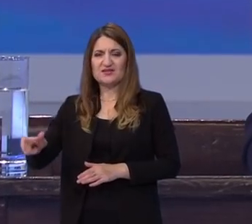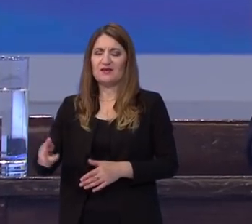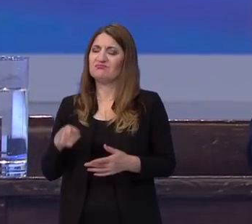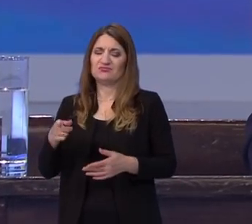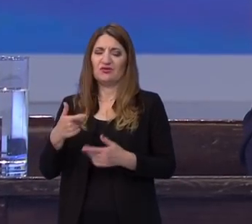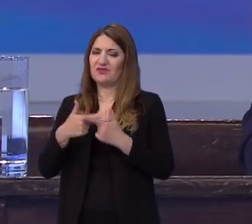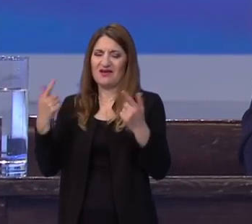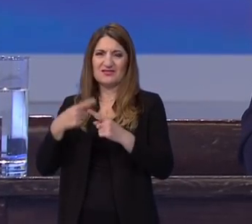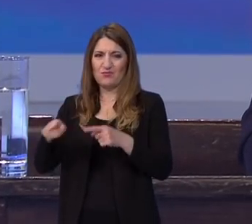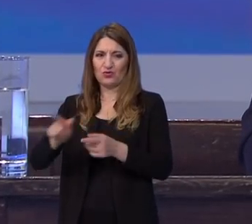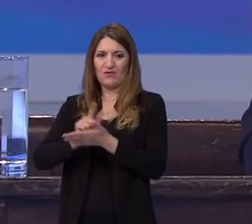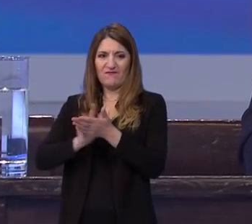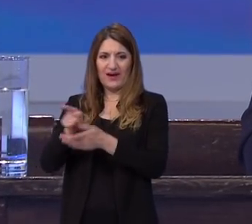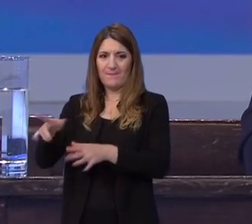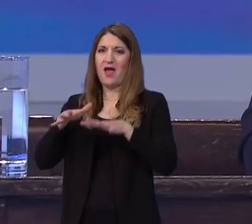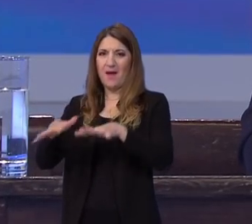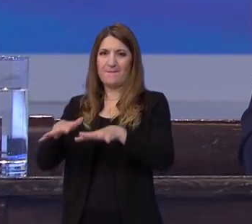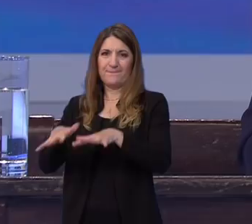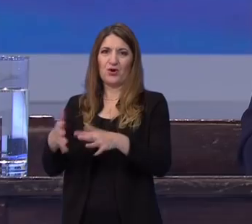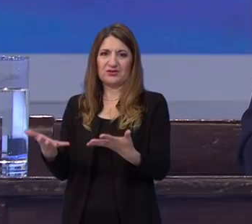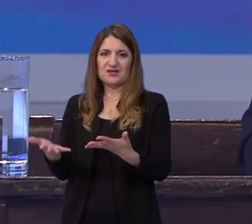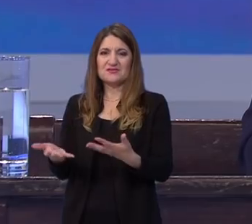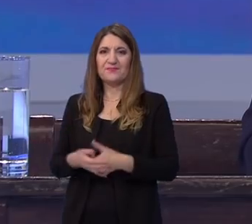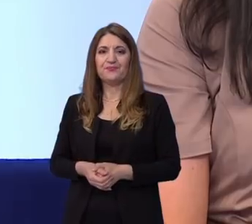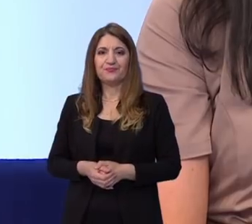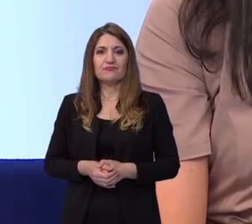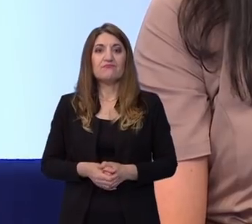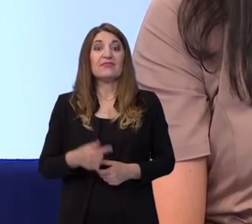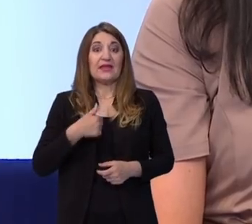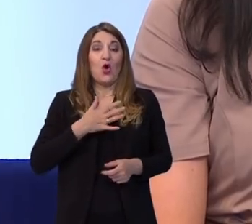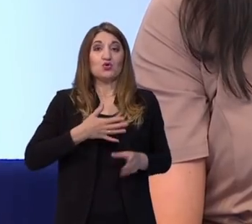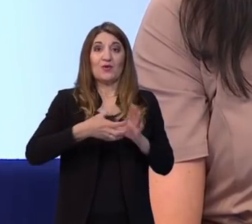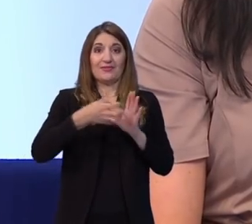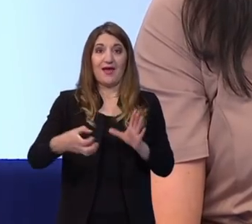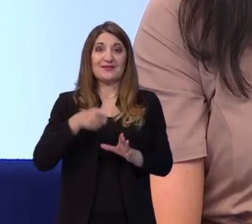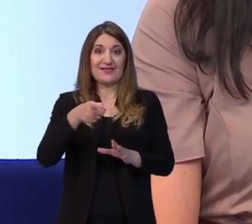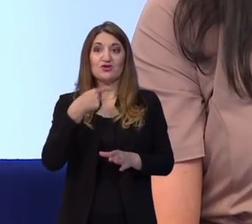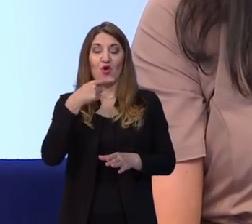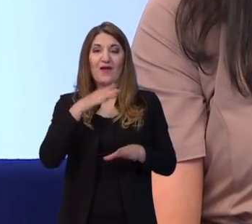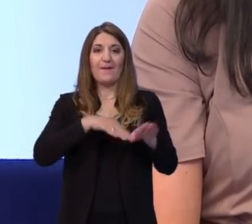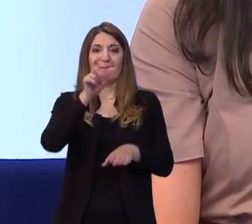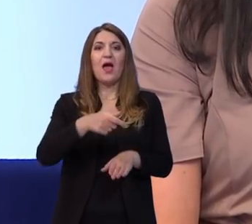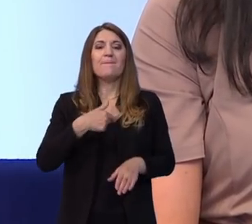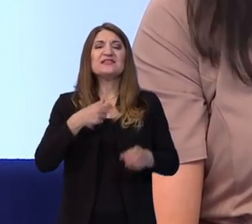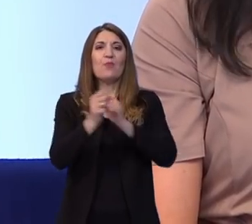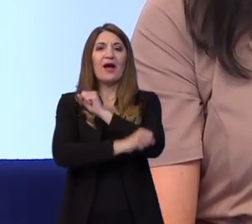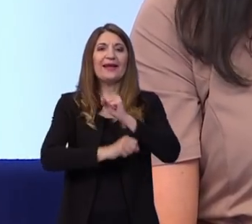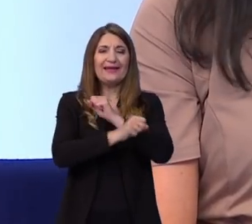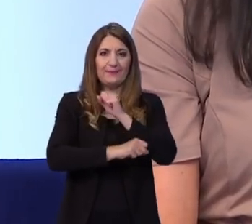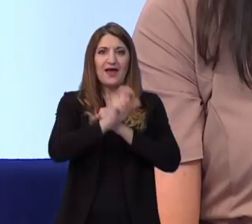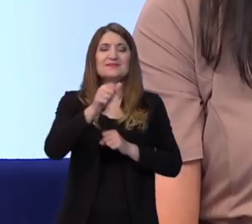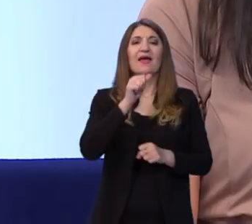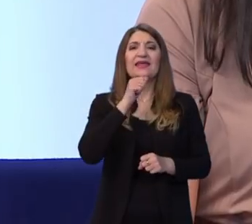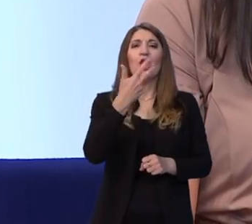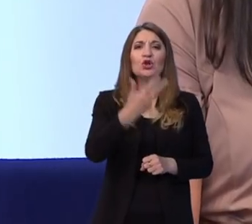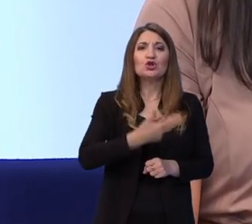na potrisom pogođenom području? Da, ja ću se evo kratko naduvezati na ministra. Mi smo gimnazija i četverogodišnja i trogododišnja strukovna